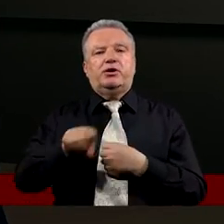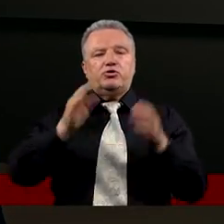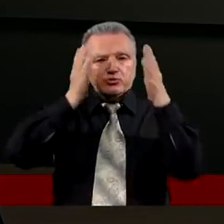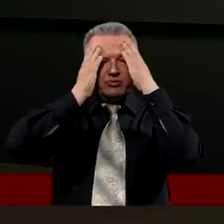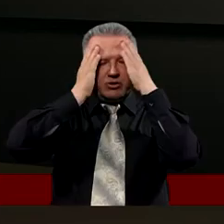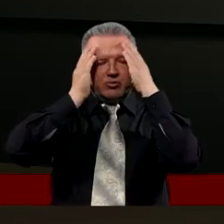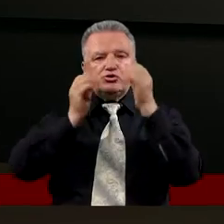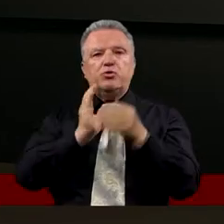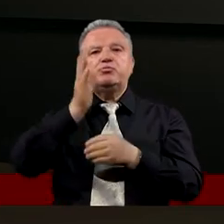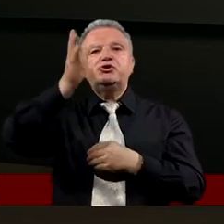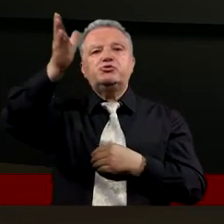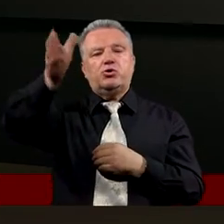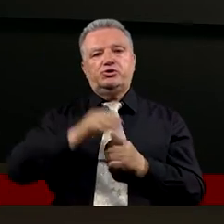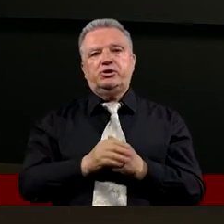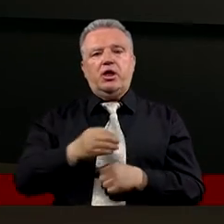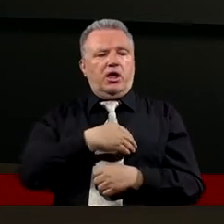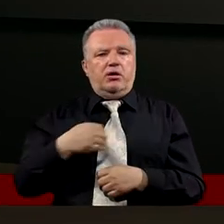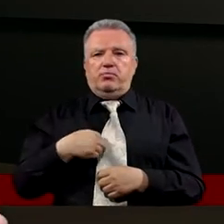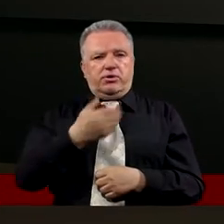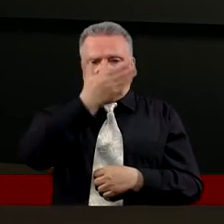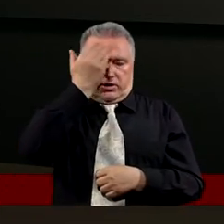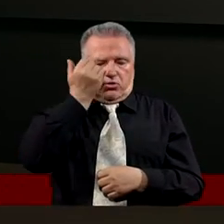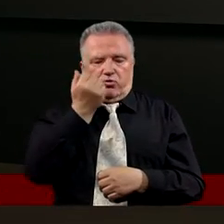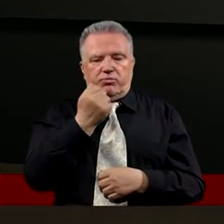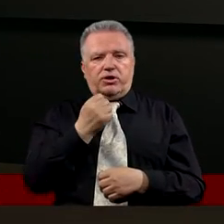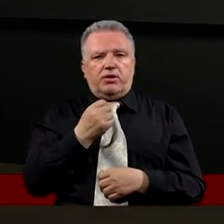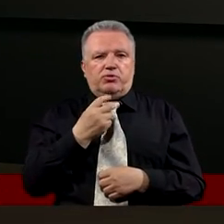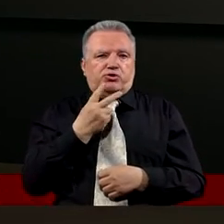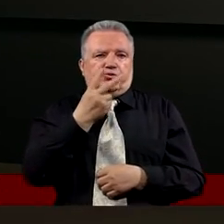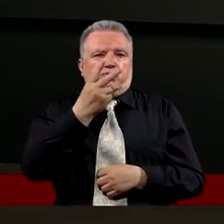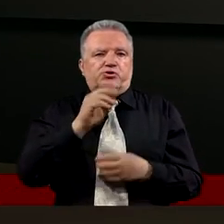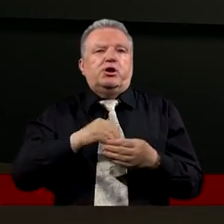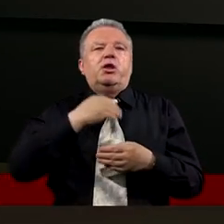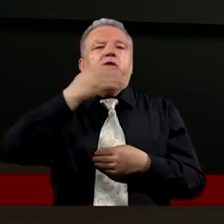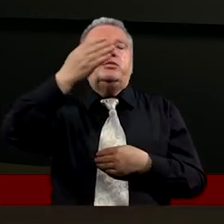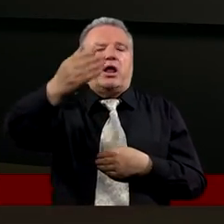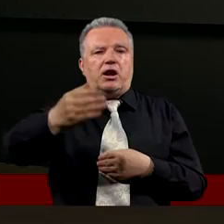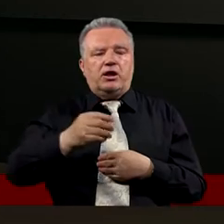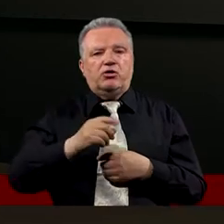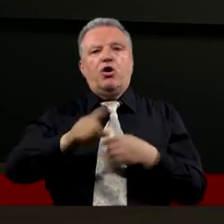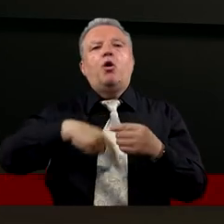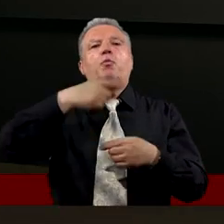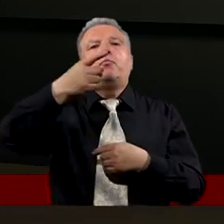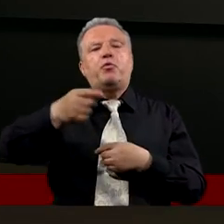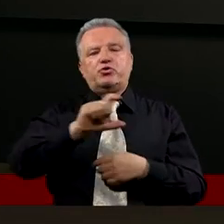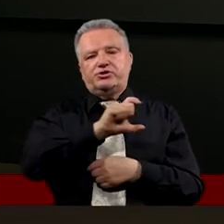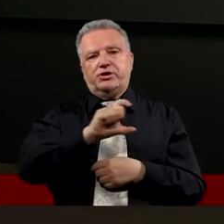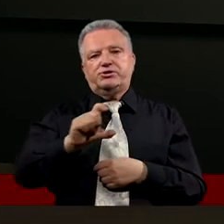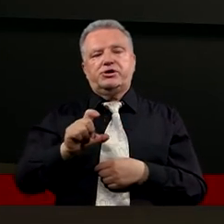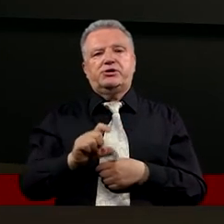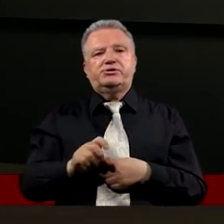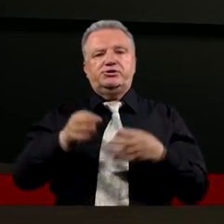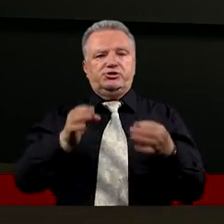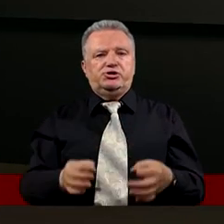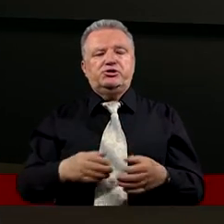właśnie tą świadomością przyszłości. My nie potrafimy sięgnąć wzrokiem poza dzień dzisiejszy, poza czas, w którym jesteśmy, nie